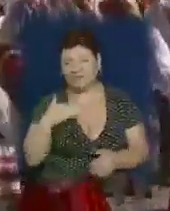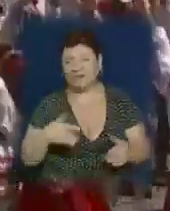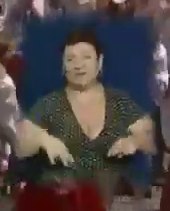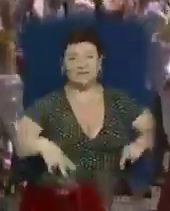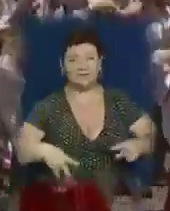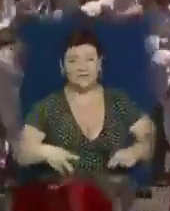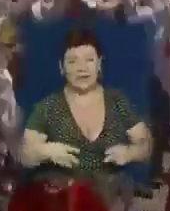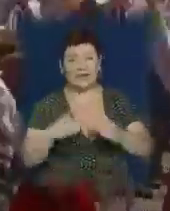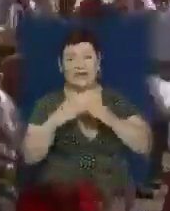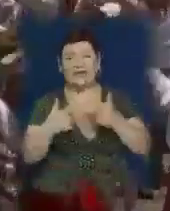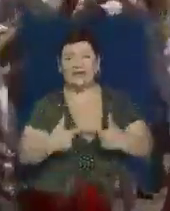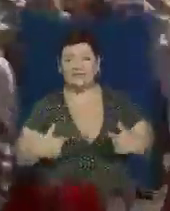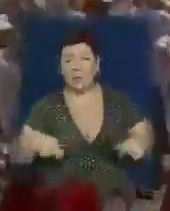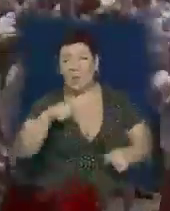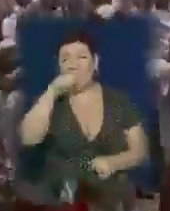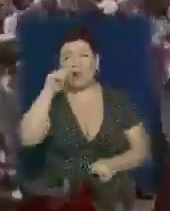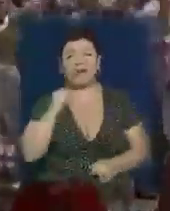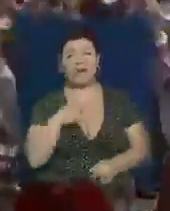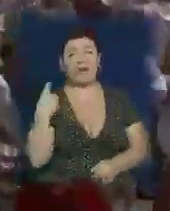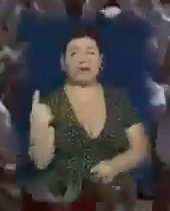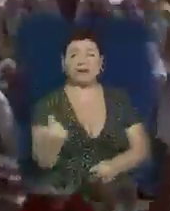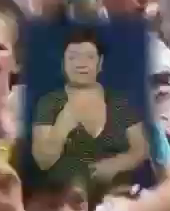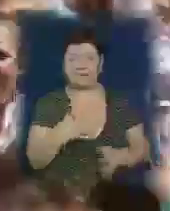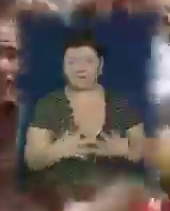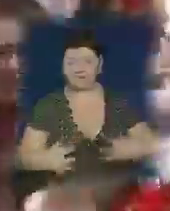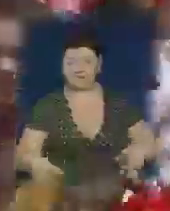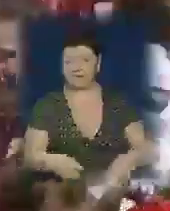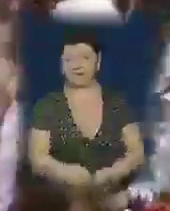танцювальний флешмоб «Україна єдина».